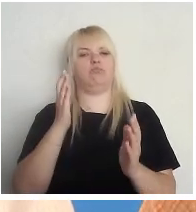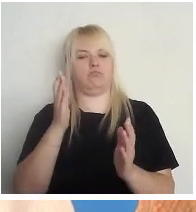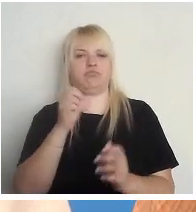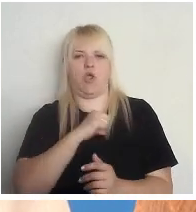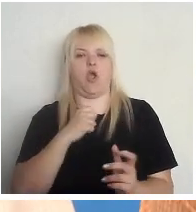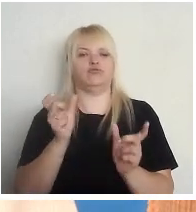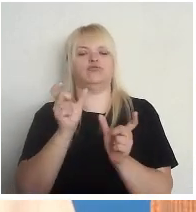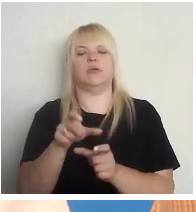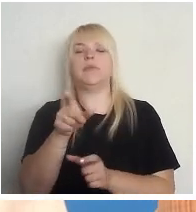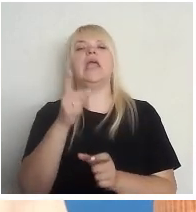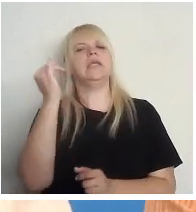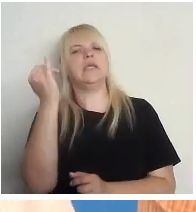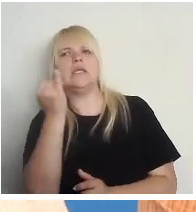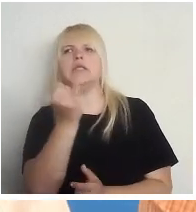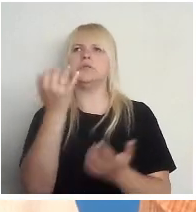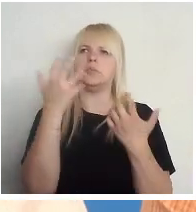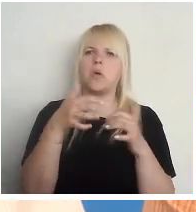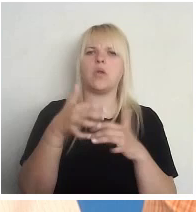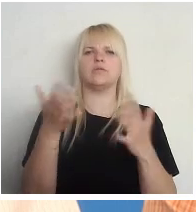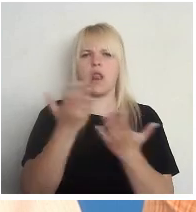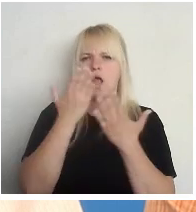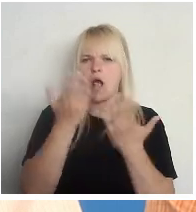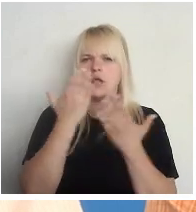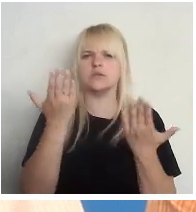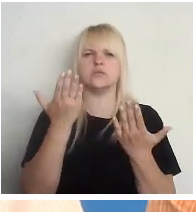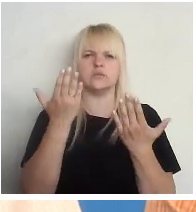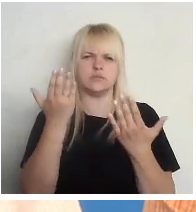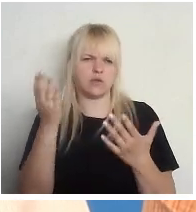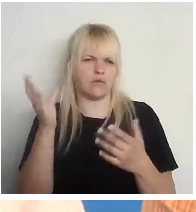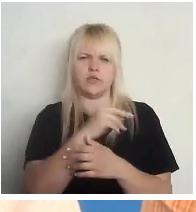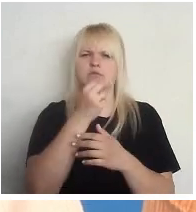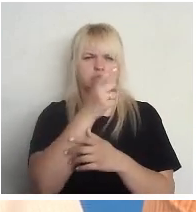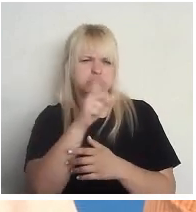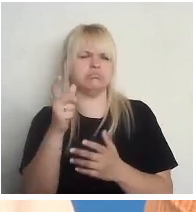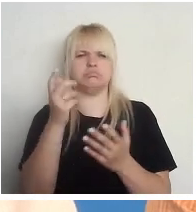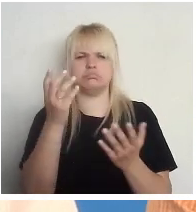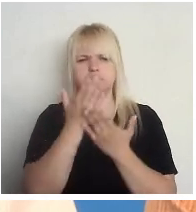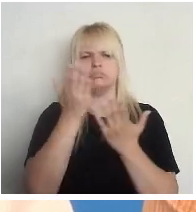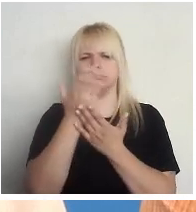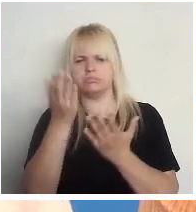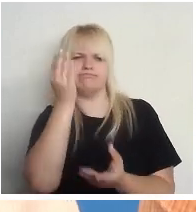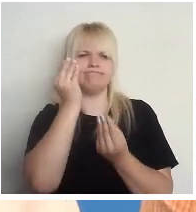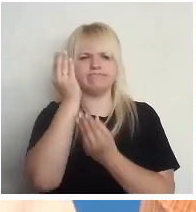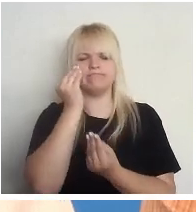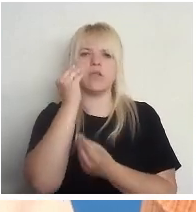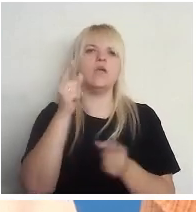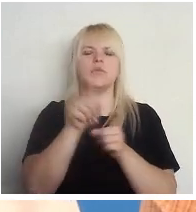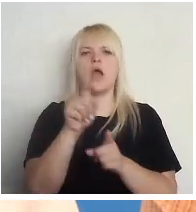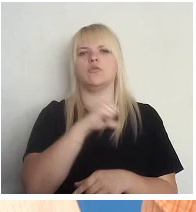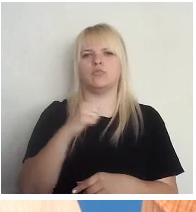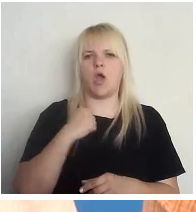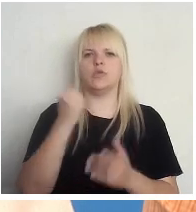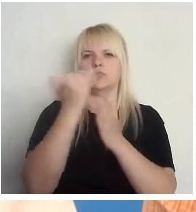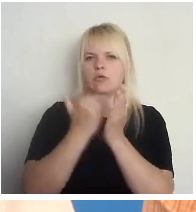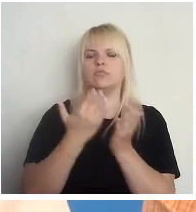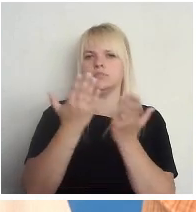politiku lasa, visu literatūru, kas ir saistīta ar to, un arī pašu lasa programmas.